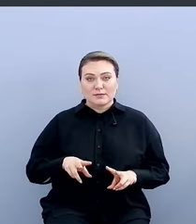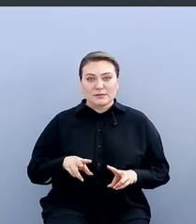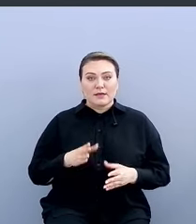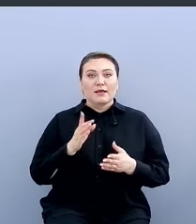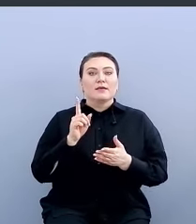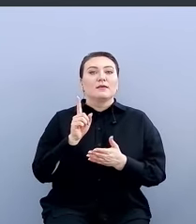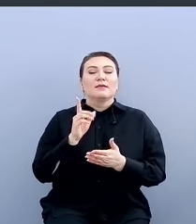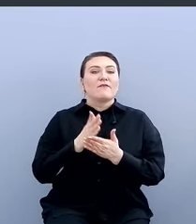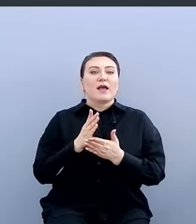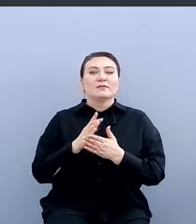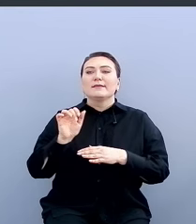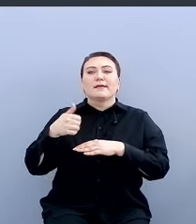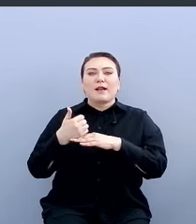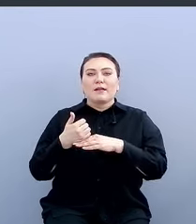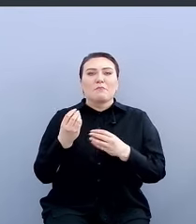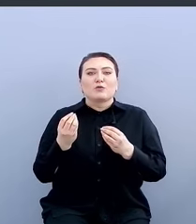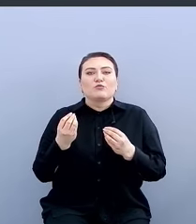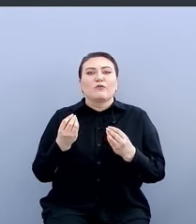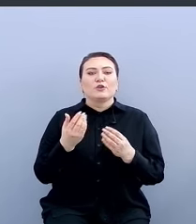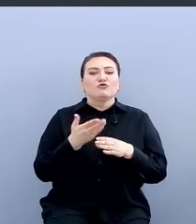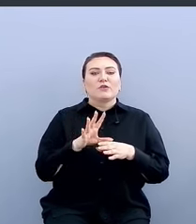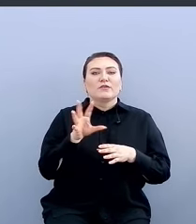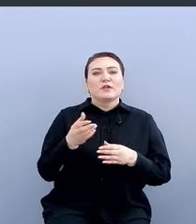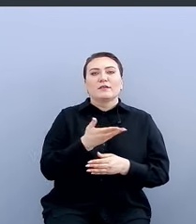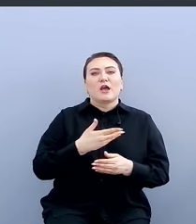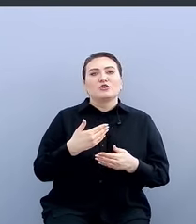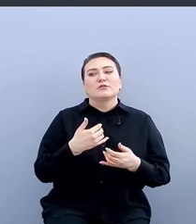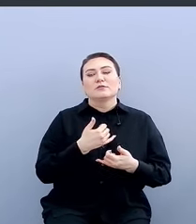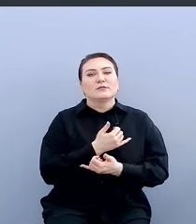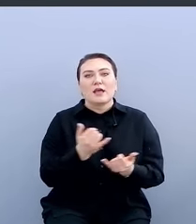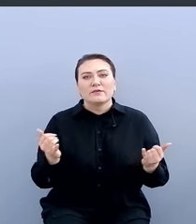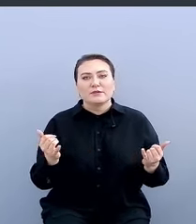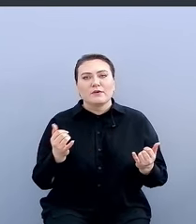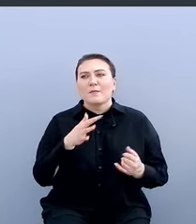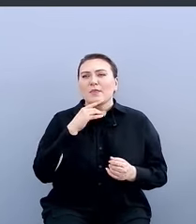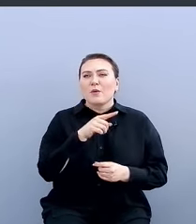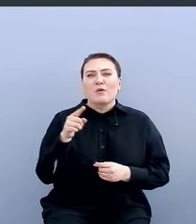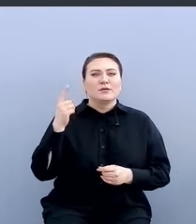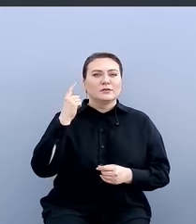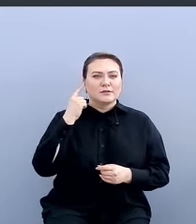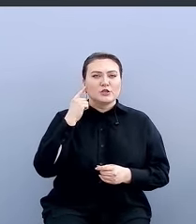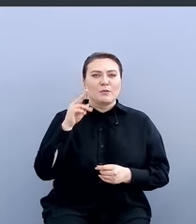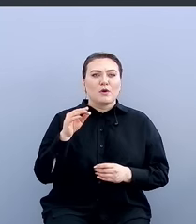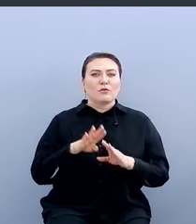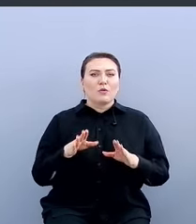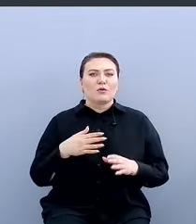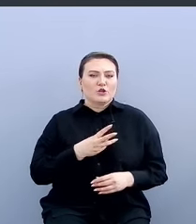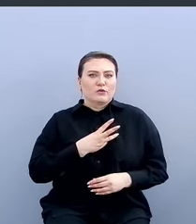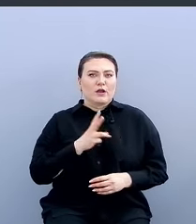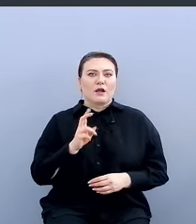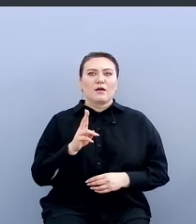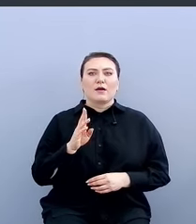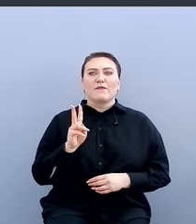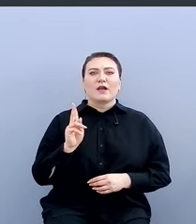интегральной продуктовой частью всех наших сервисов. Многие наверняка слышали про такую нашу инициативу, как ВК